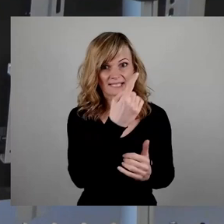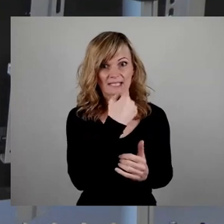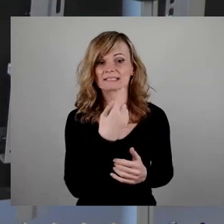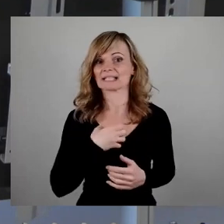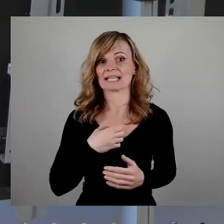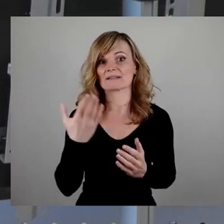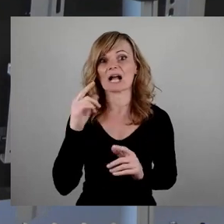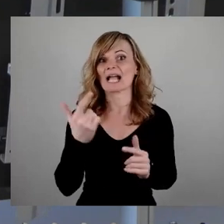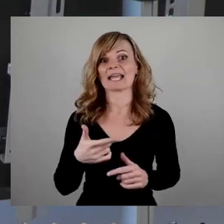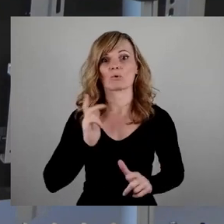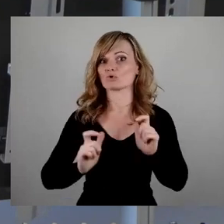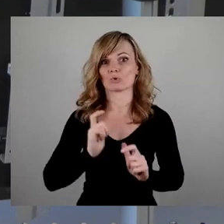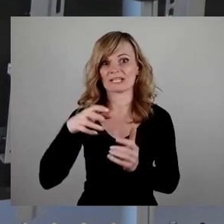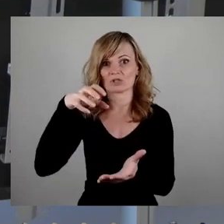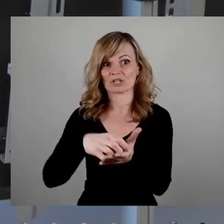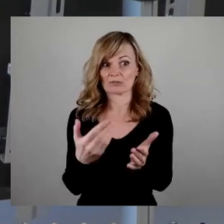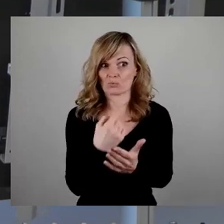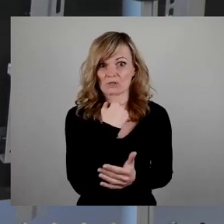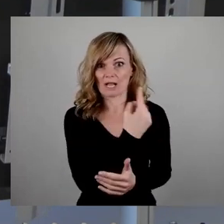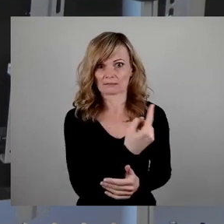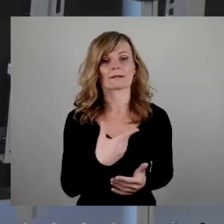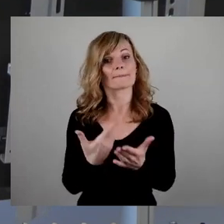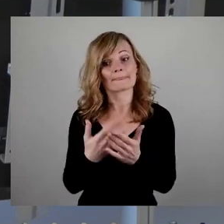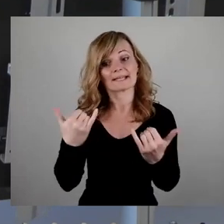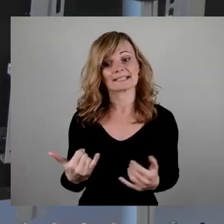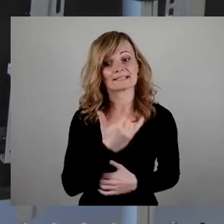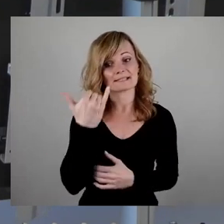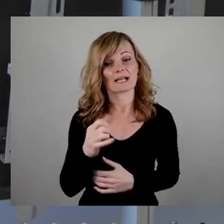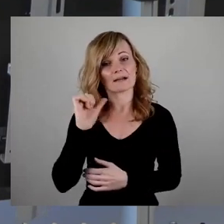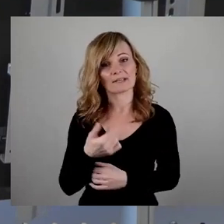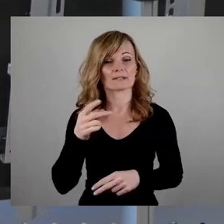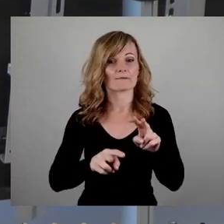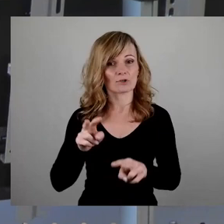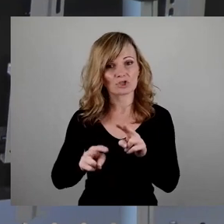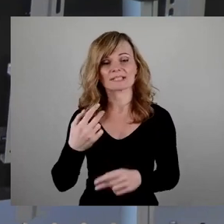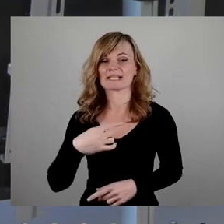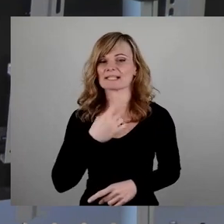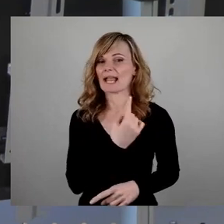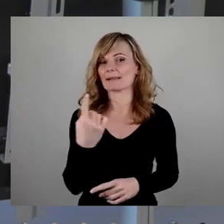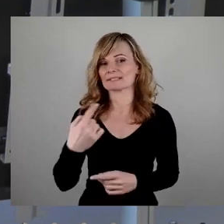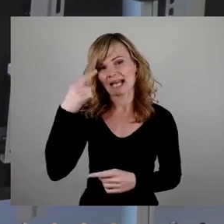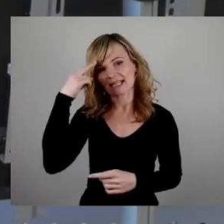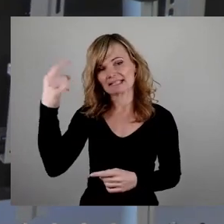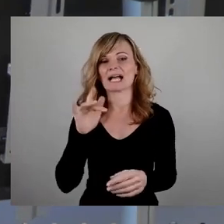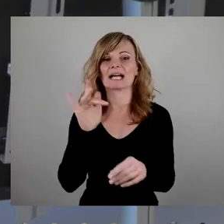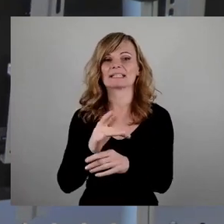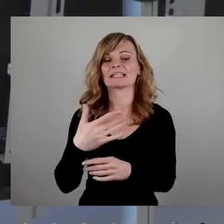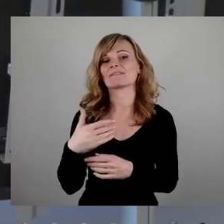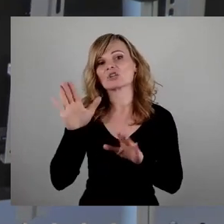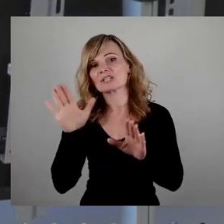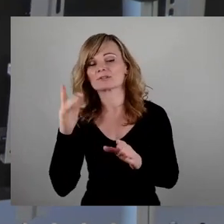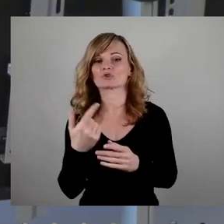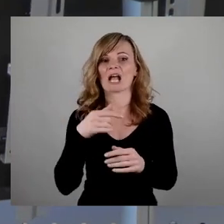unschuldige Stadt, zu folgen. Auch in diesem Jahr wurden wieder durch verschiedene selbsternannte antifaschistische Aktionsbündnisse, die